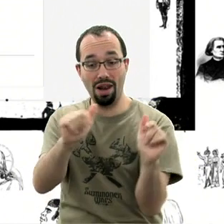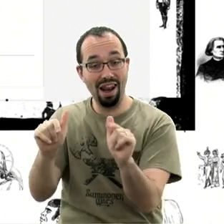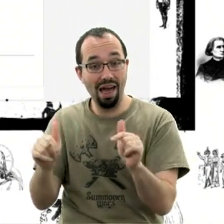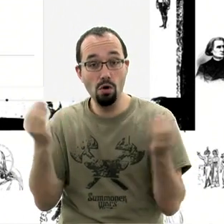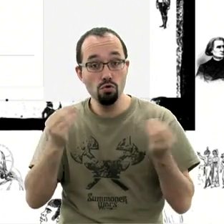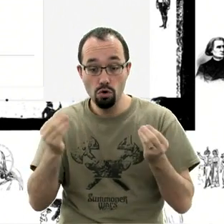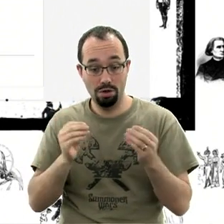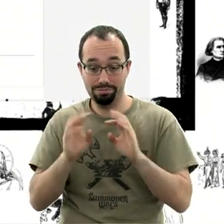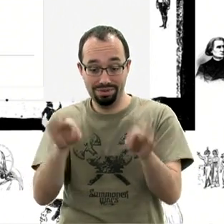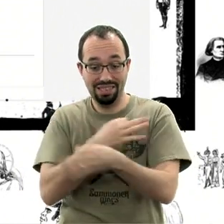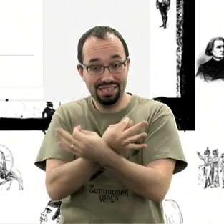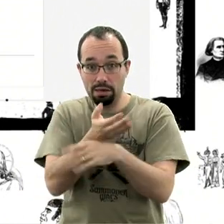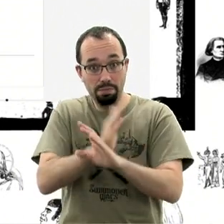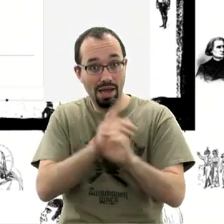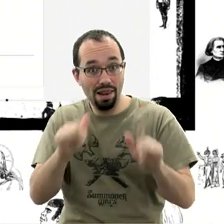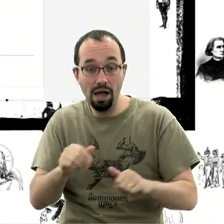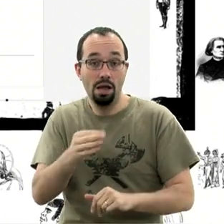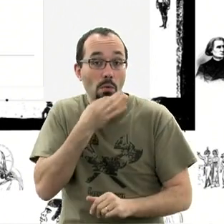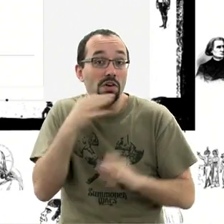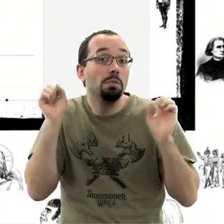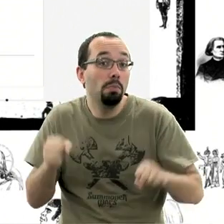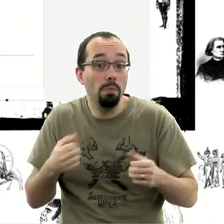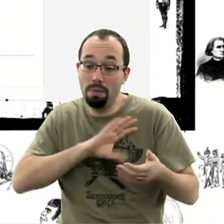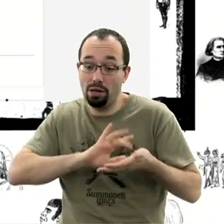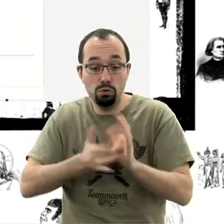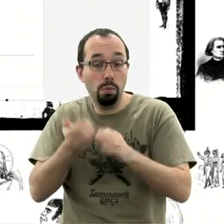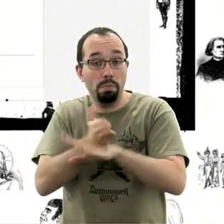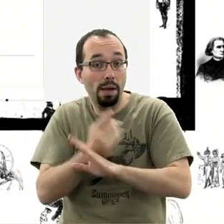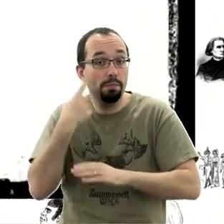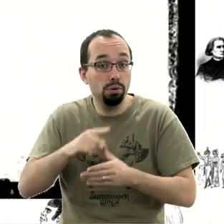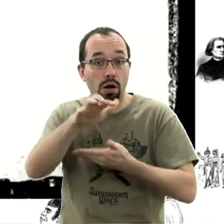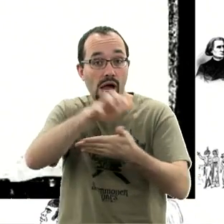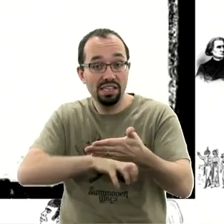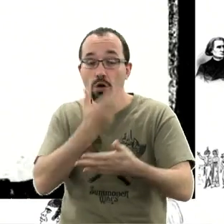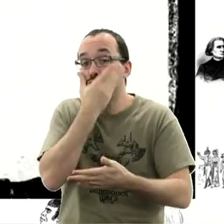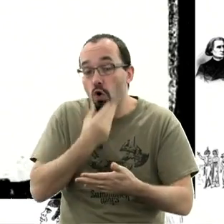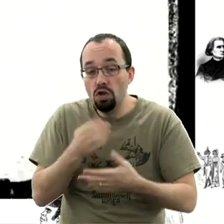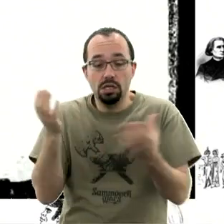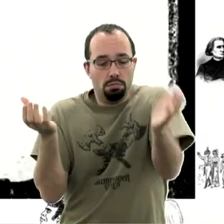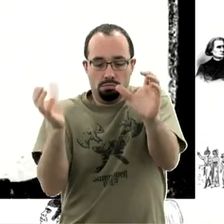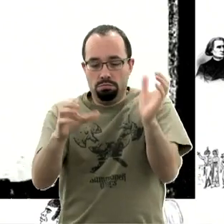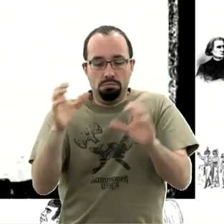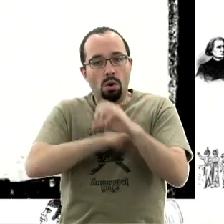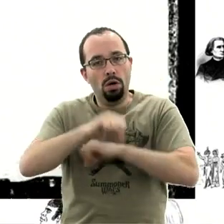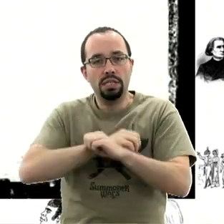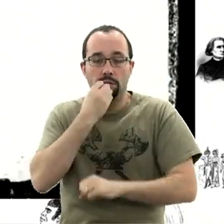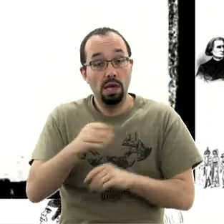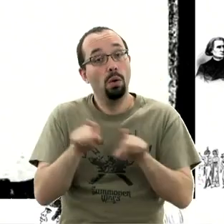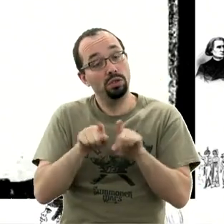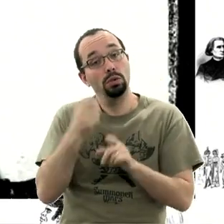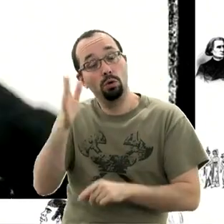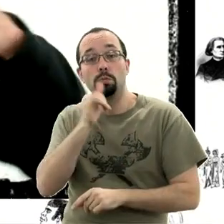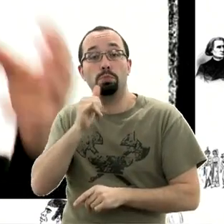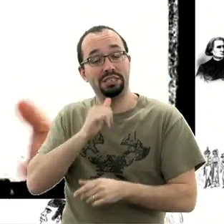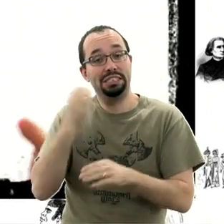mettre en page joliment vos articles, joliment. Et puis, vous pouvez, comme ça, attirer les gens vers vos informations. Super Meeple, aussi un petit éditeur. Voilà,